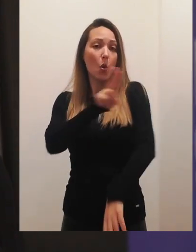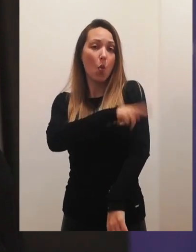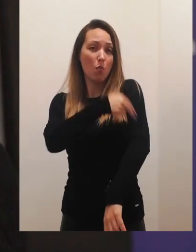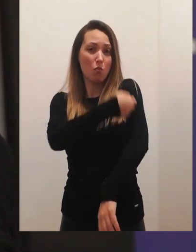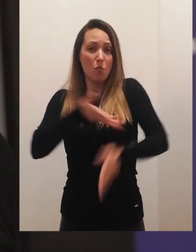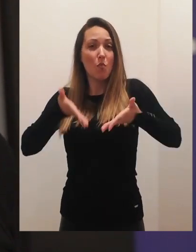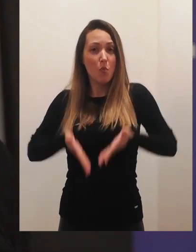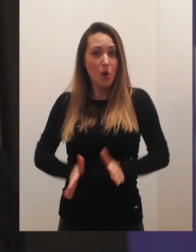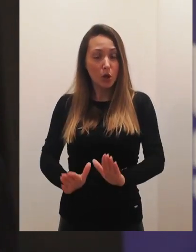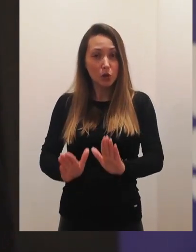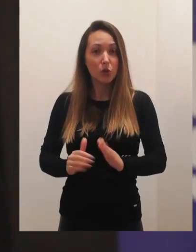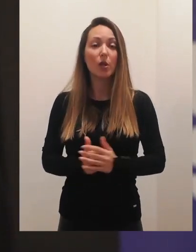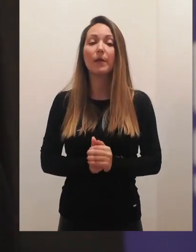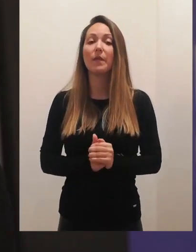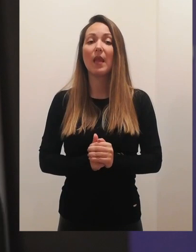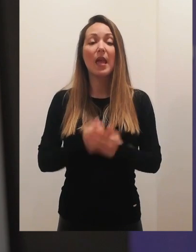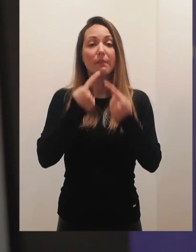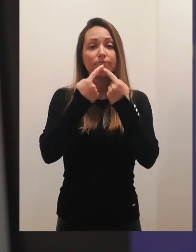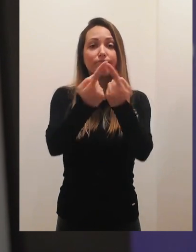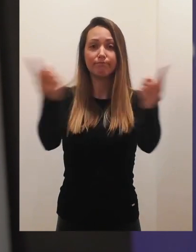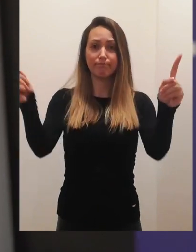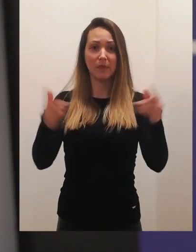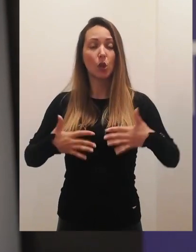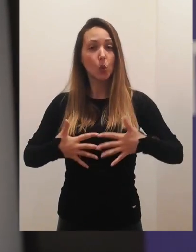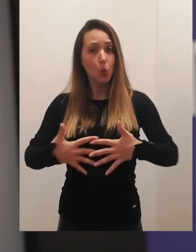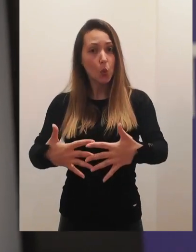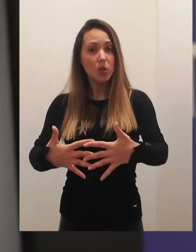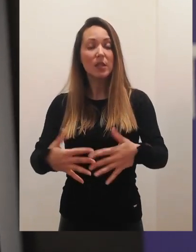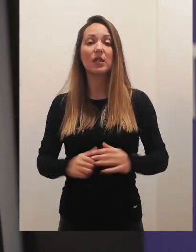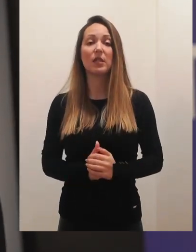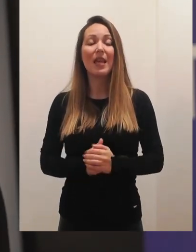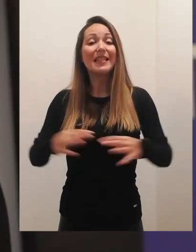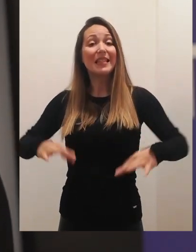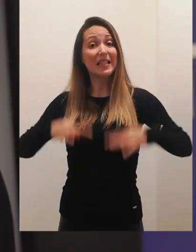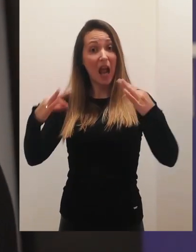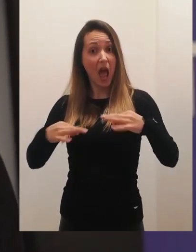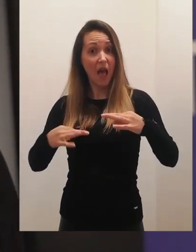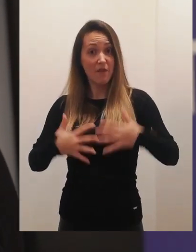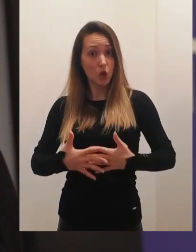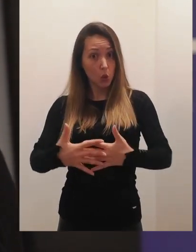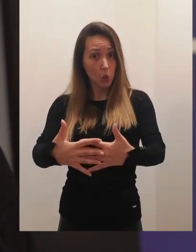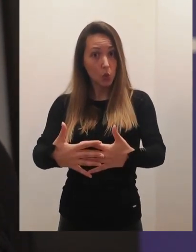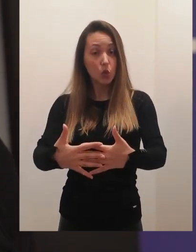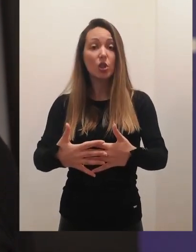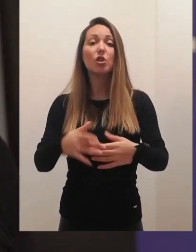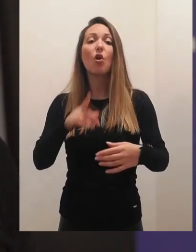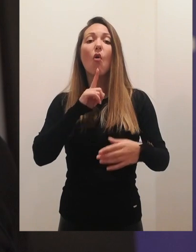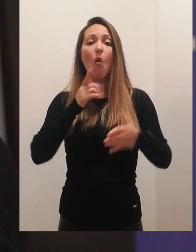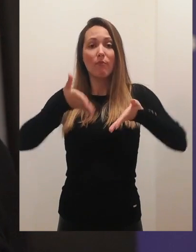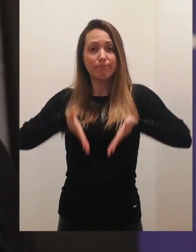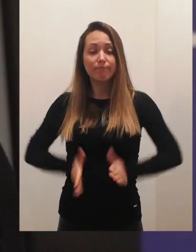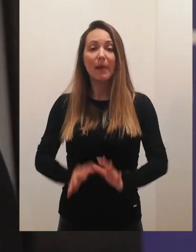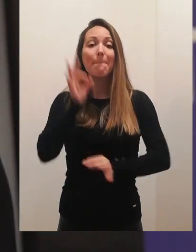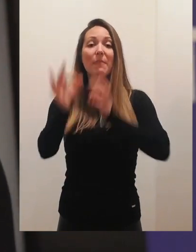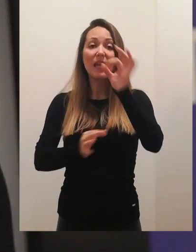kliničkom centru tokom porođaja. Znači, neka poruka trudnicama da sve zdrave trudnice uporođaju, bilo da se radi ovak,